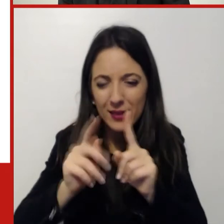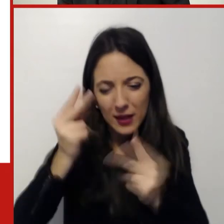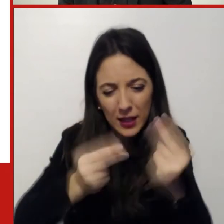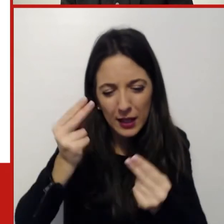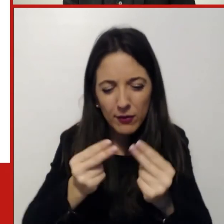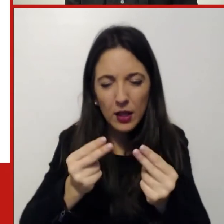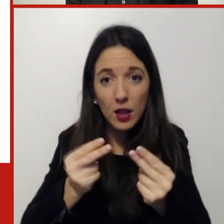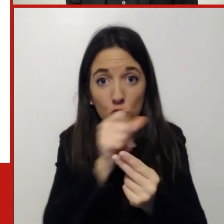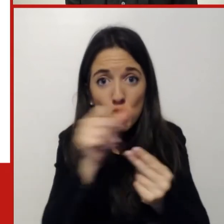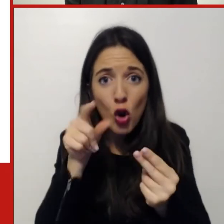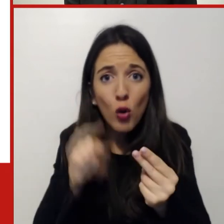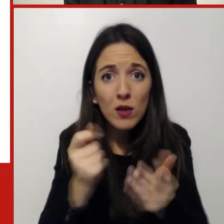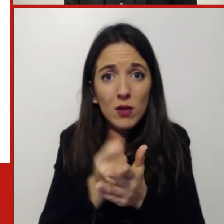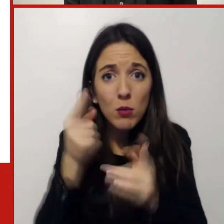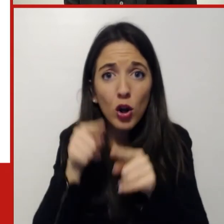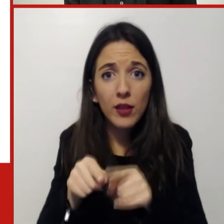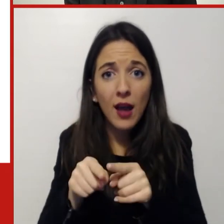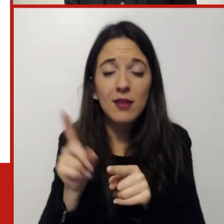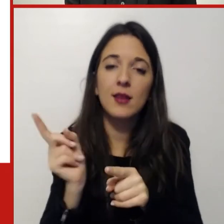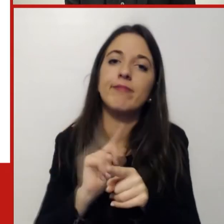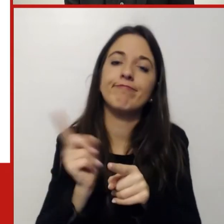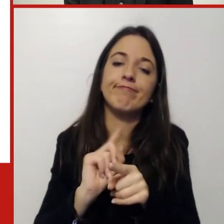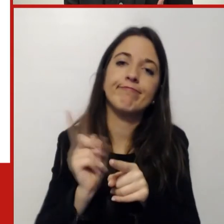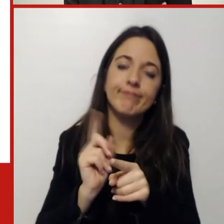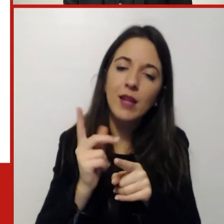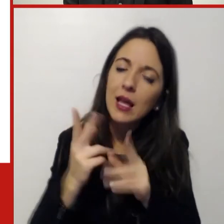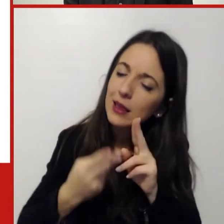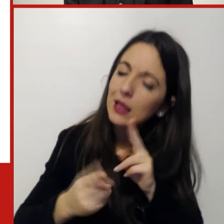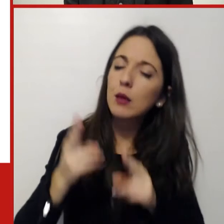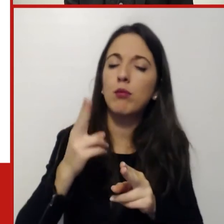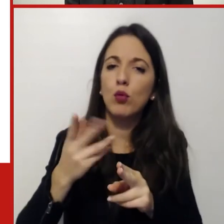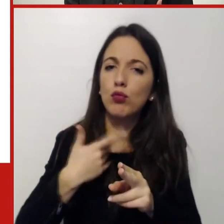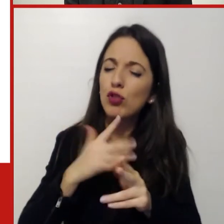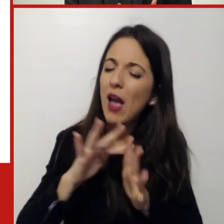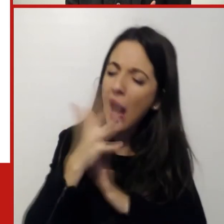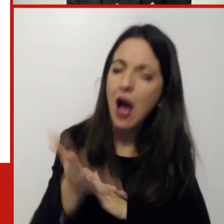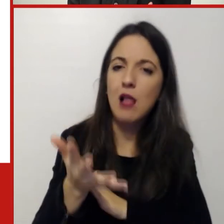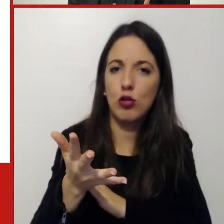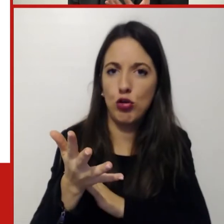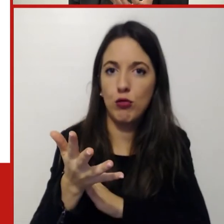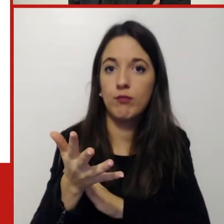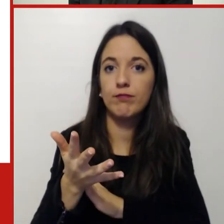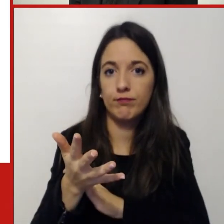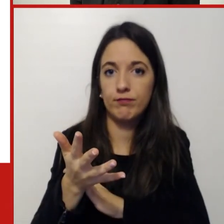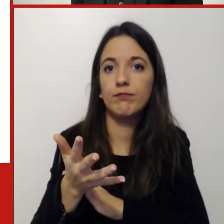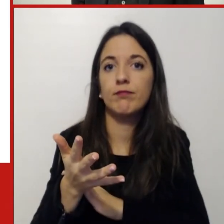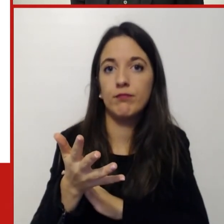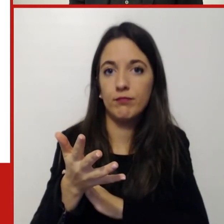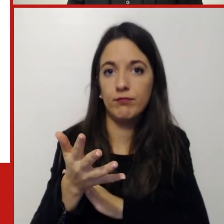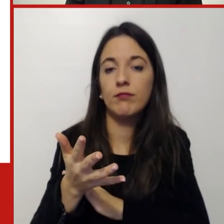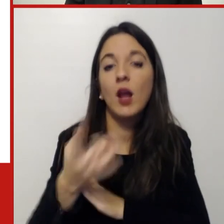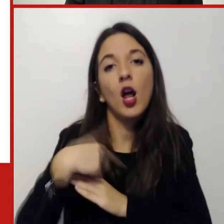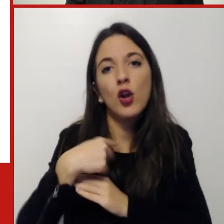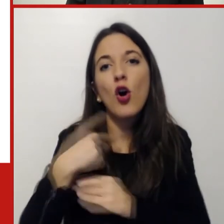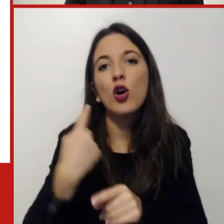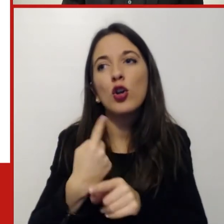in più in realtà nell'essere leader il tema non è misurare la performance il tema è creare la performance e